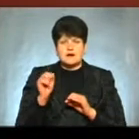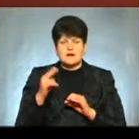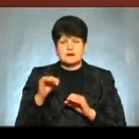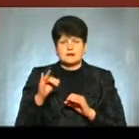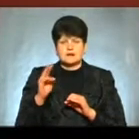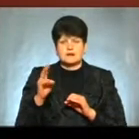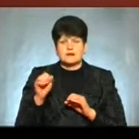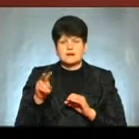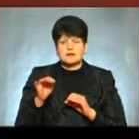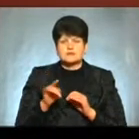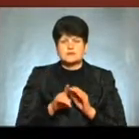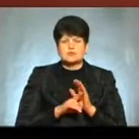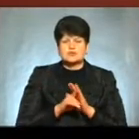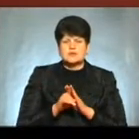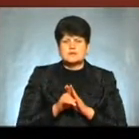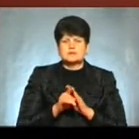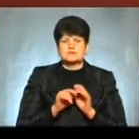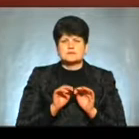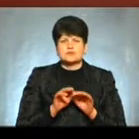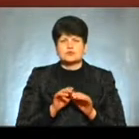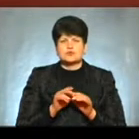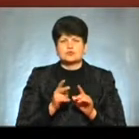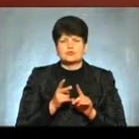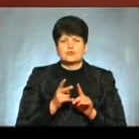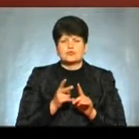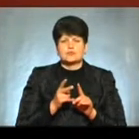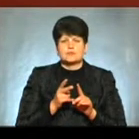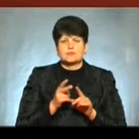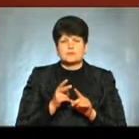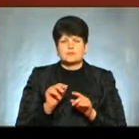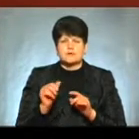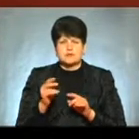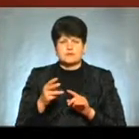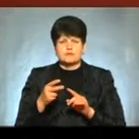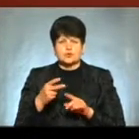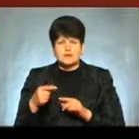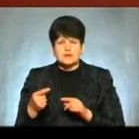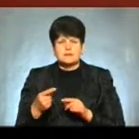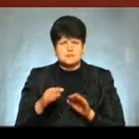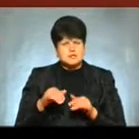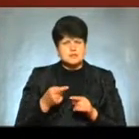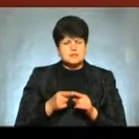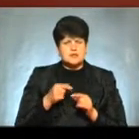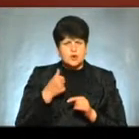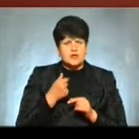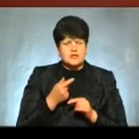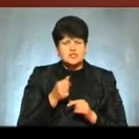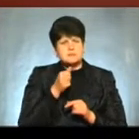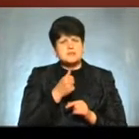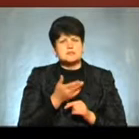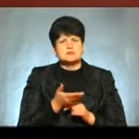радикали запускають такий механізм, що утворюються вторинні радикали Пізніше це питання років чи кількох місяців? Це питання